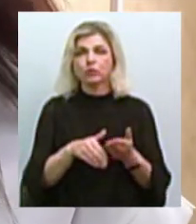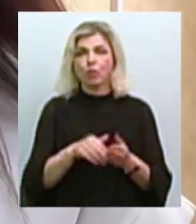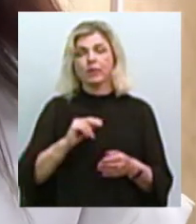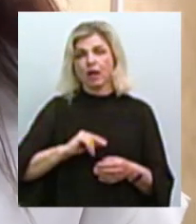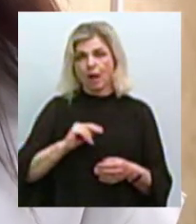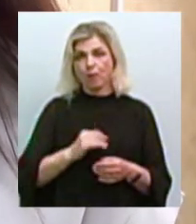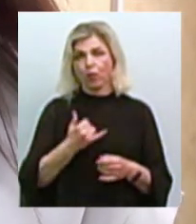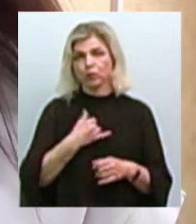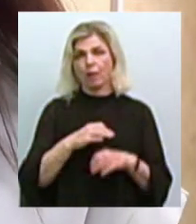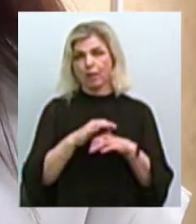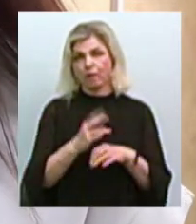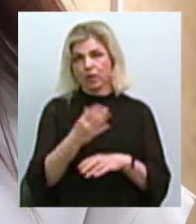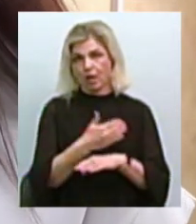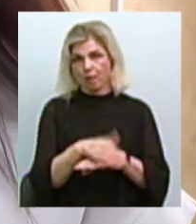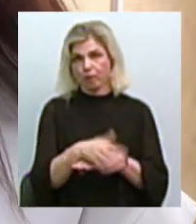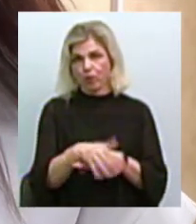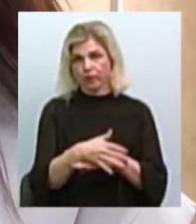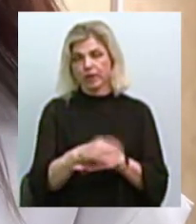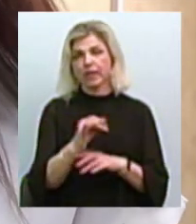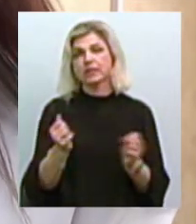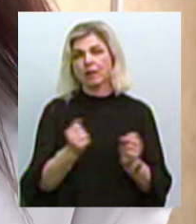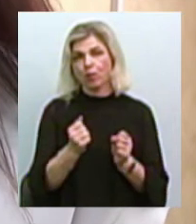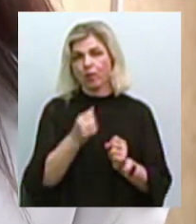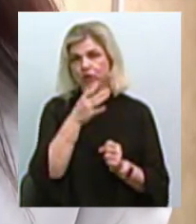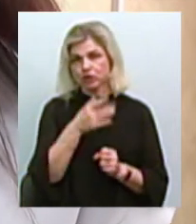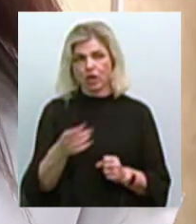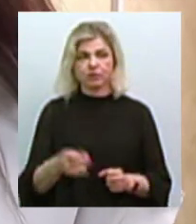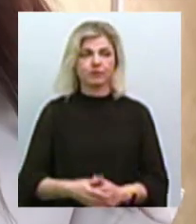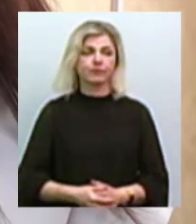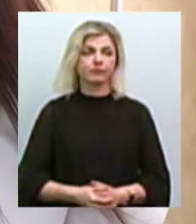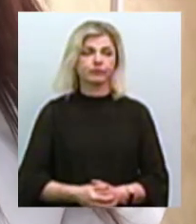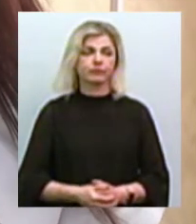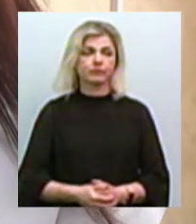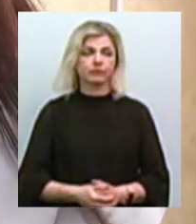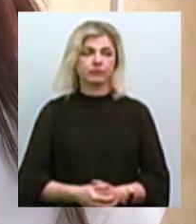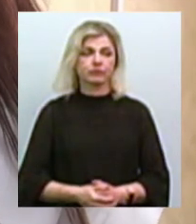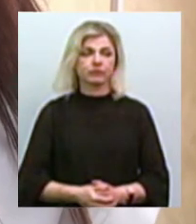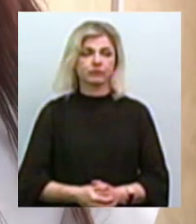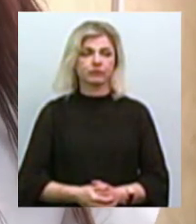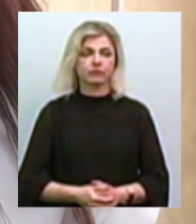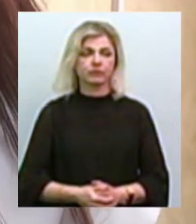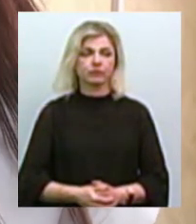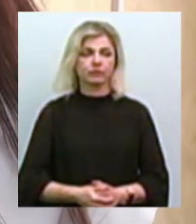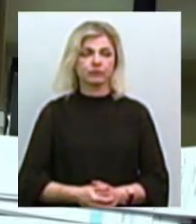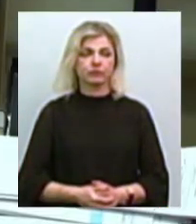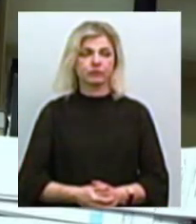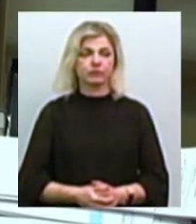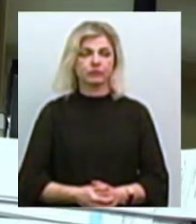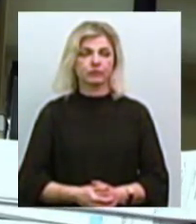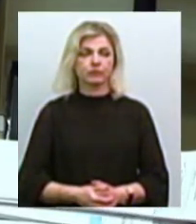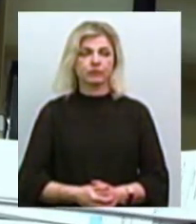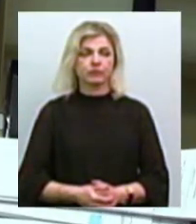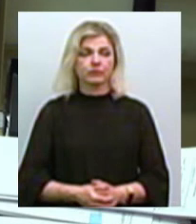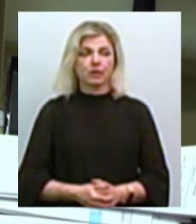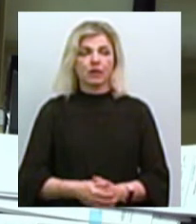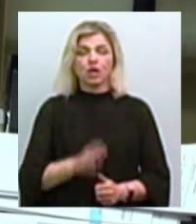проходять на подвір'ї і в зимовий час буде непідходяще для людини роботи. 41